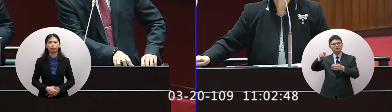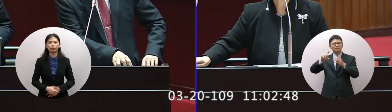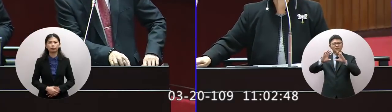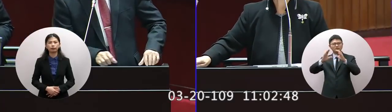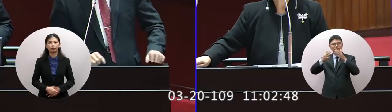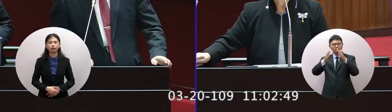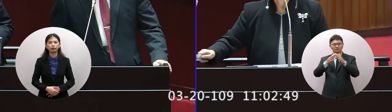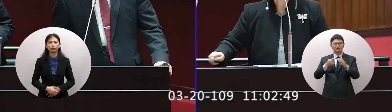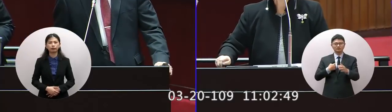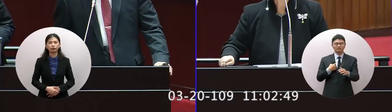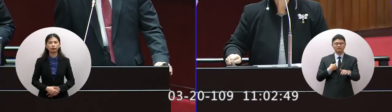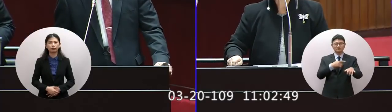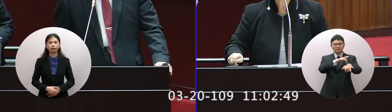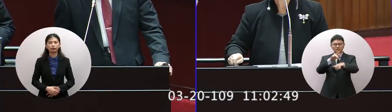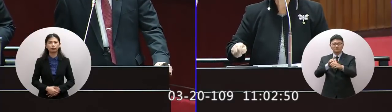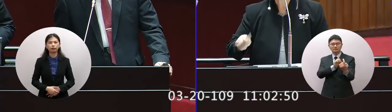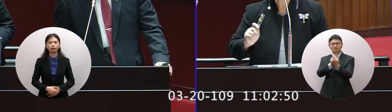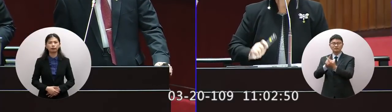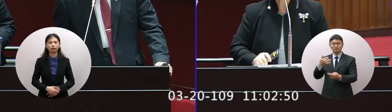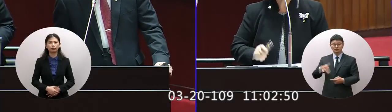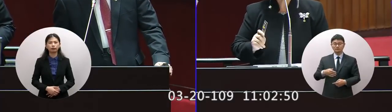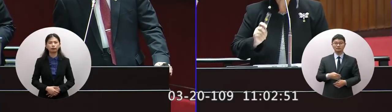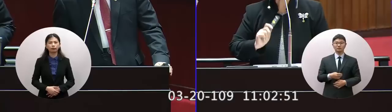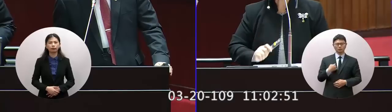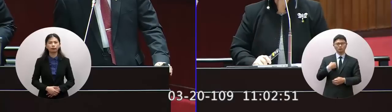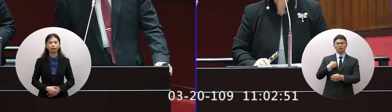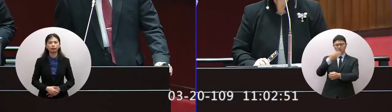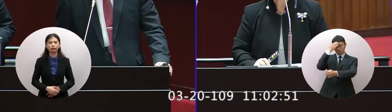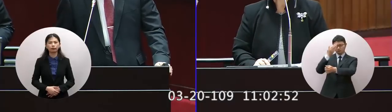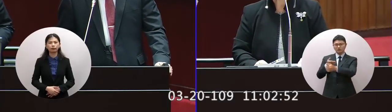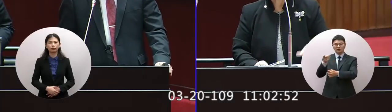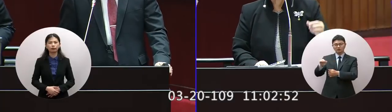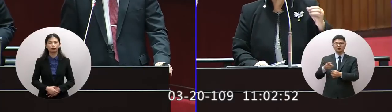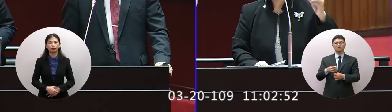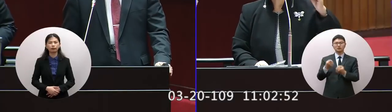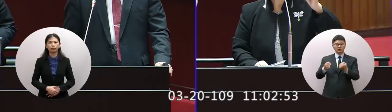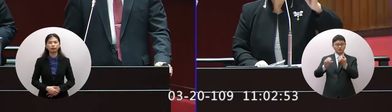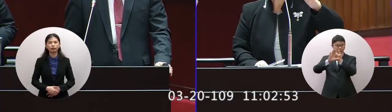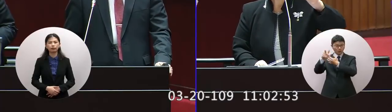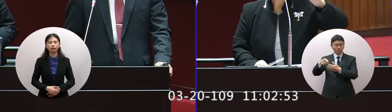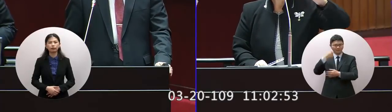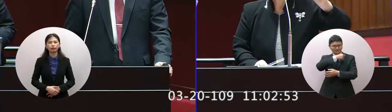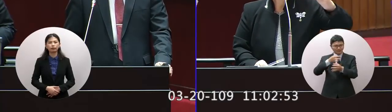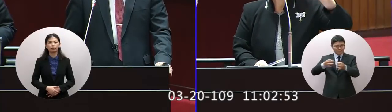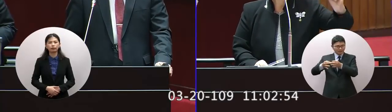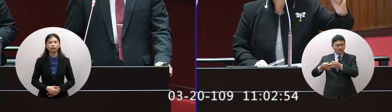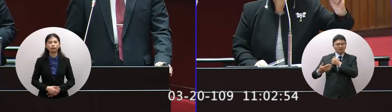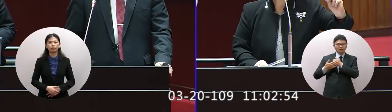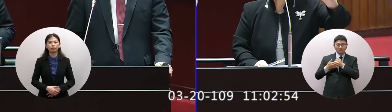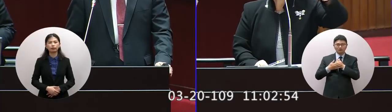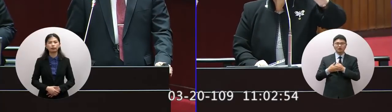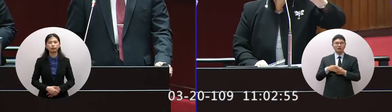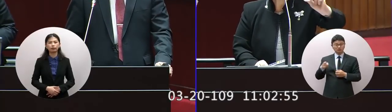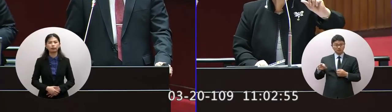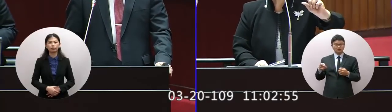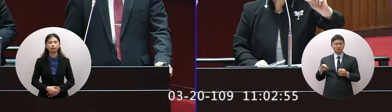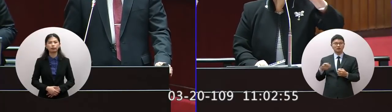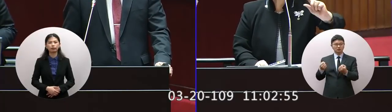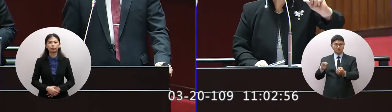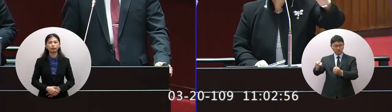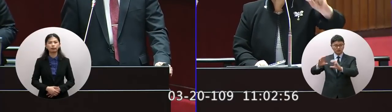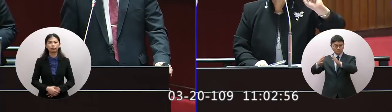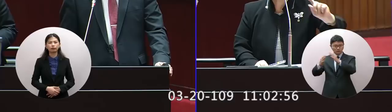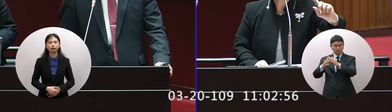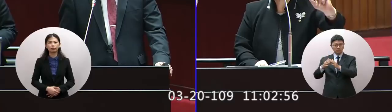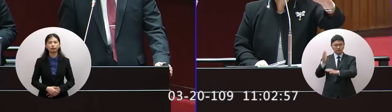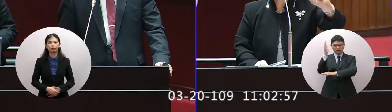怕不夠對不對我們是不是要利用海外台商我們也要拜託海外台商因為我們海外的台商跟當地國